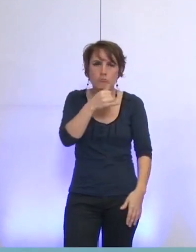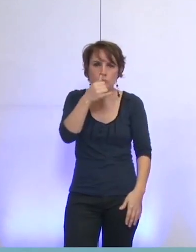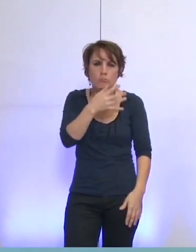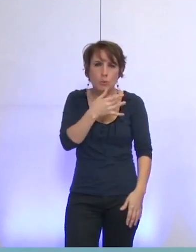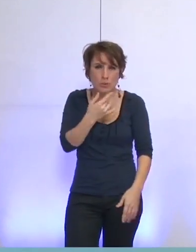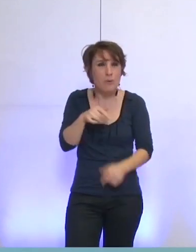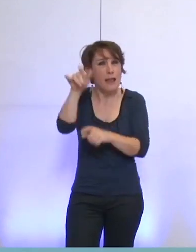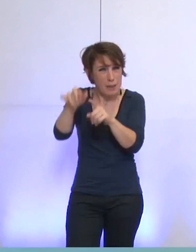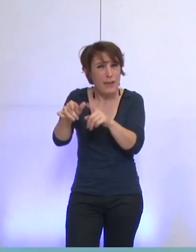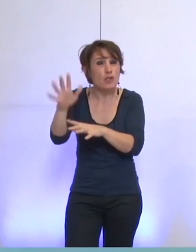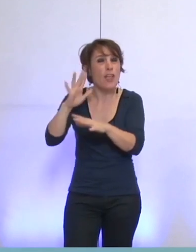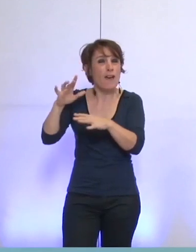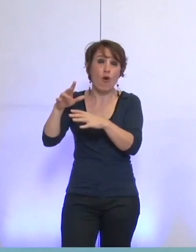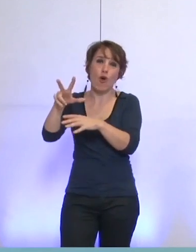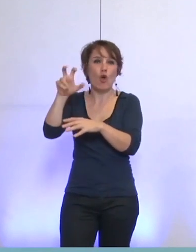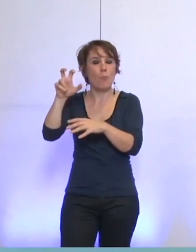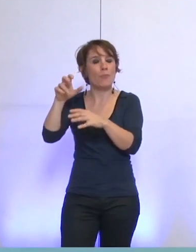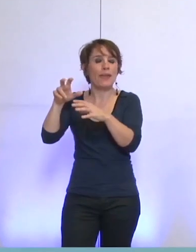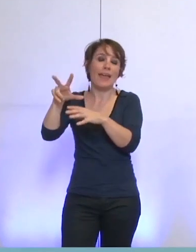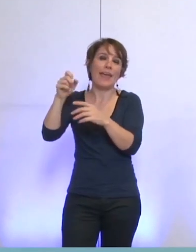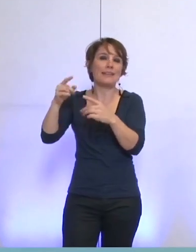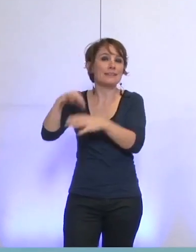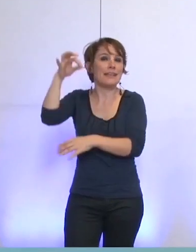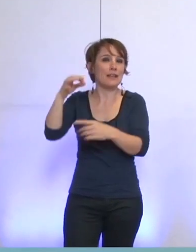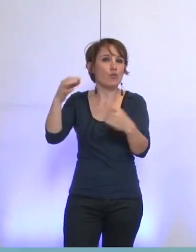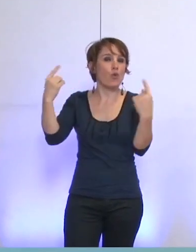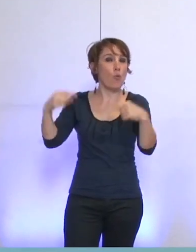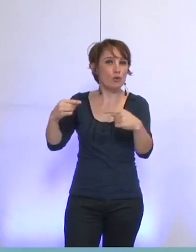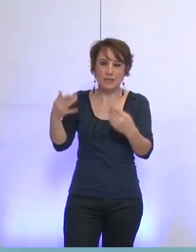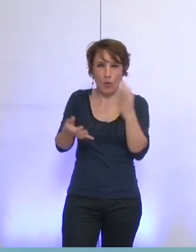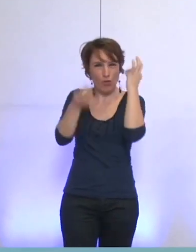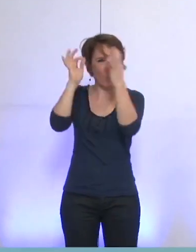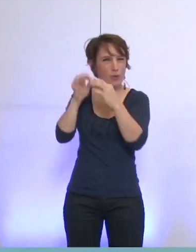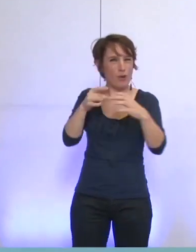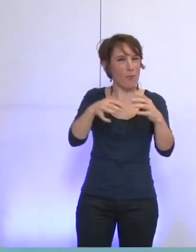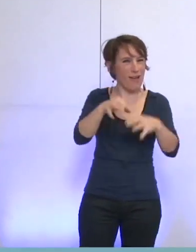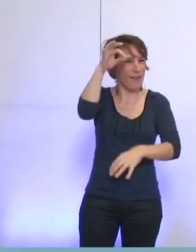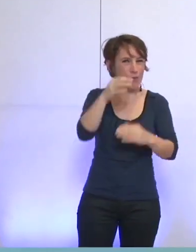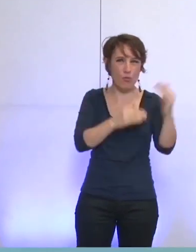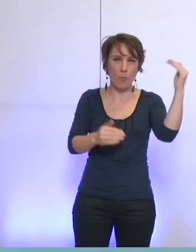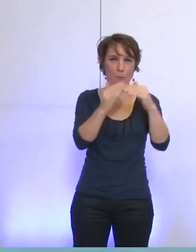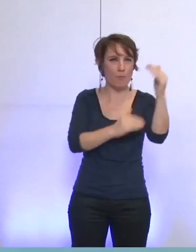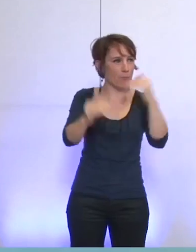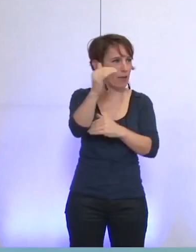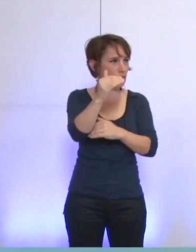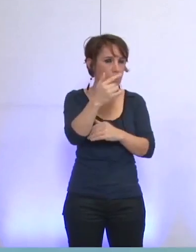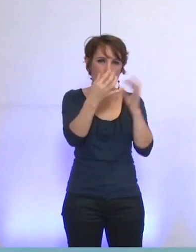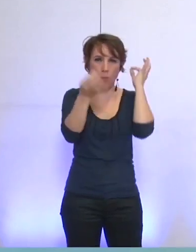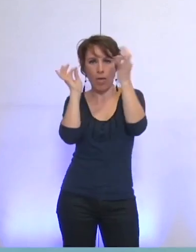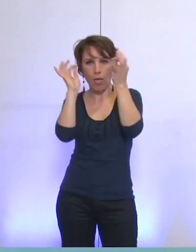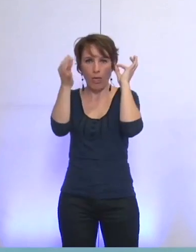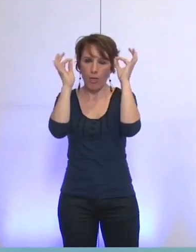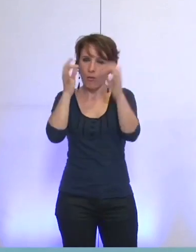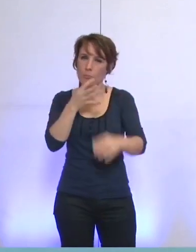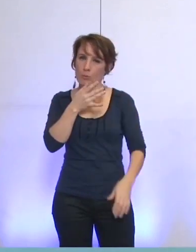ces mêmes élus, aujourd'hui membres de votre majorité, est déjà un début de réponse, cela signifierait que votre majorité, faute